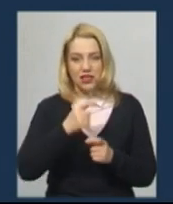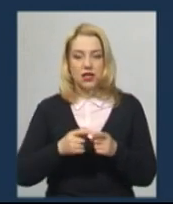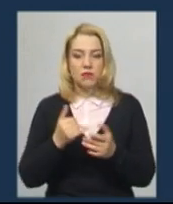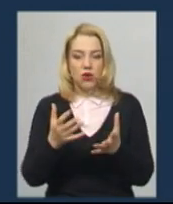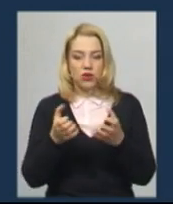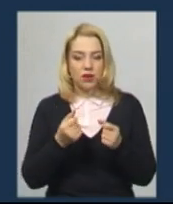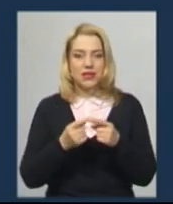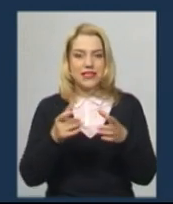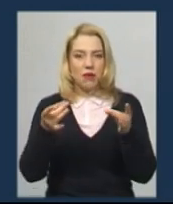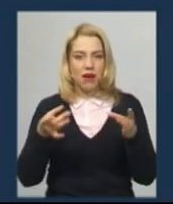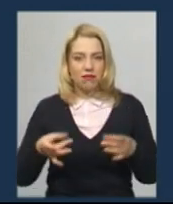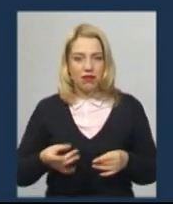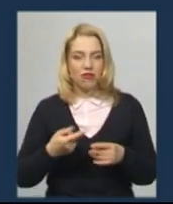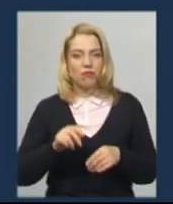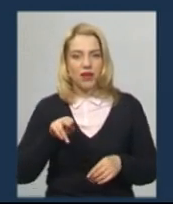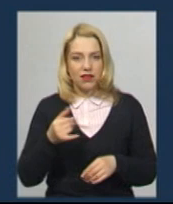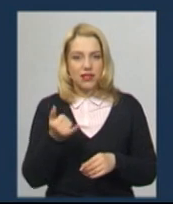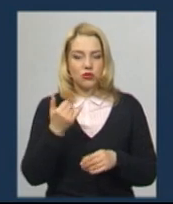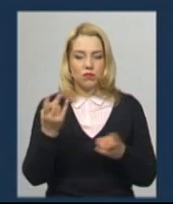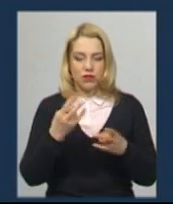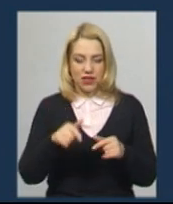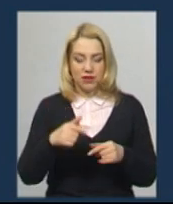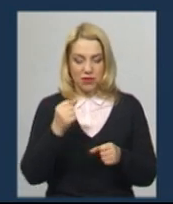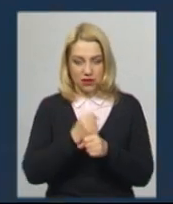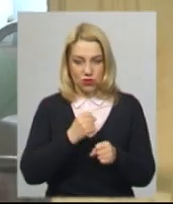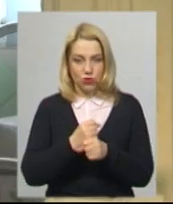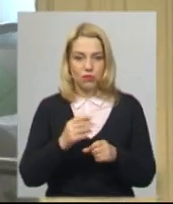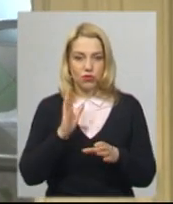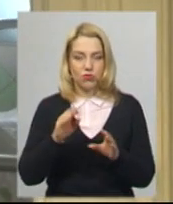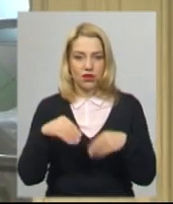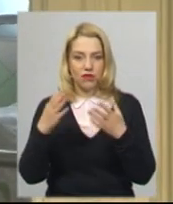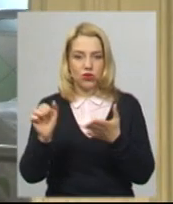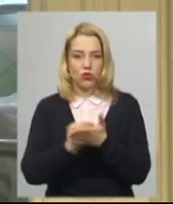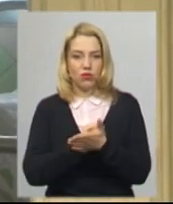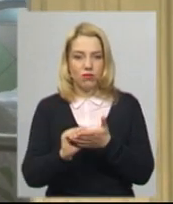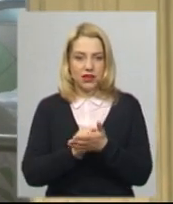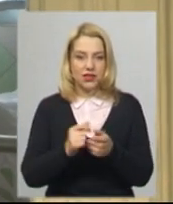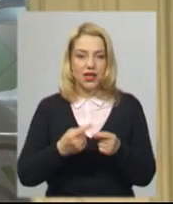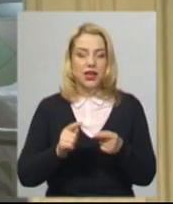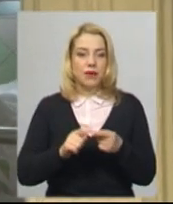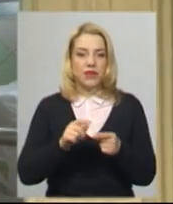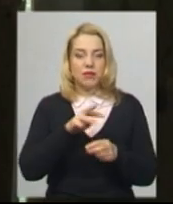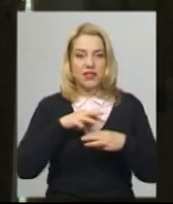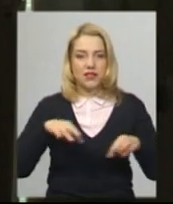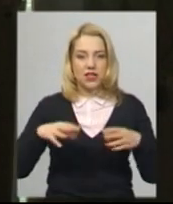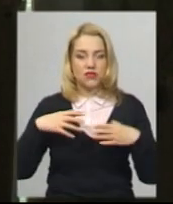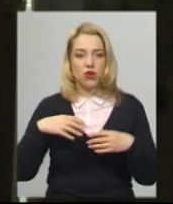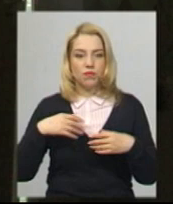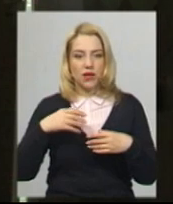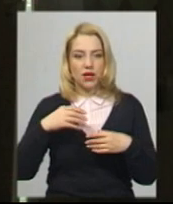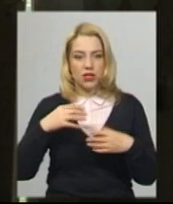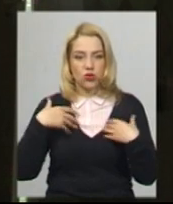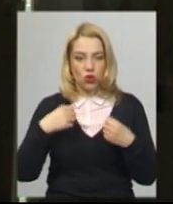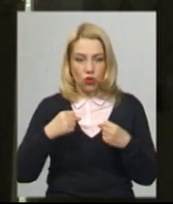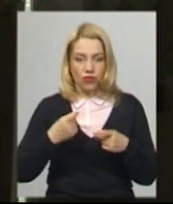працюємо, на цьому тижні ми маємо надати документи в Національну службу здоров'я. Суми доплати у медичних працівників за березень були різні,